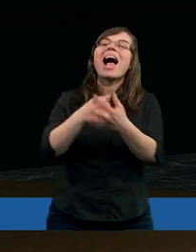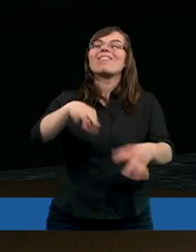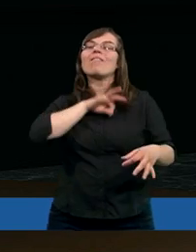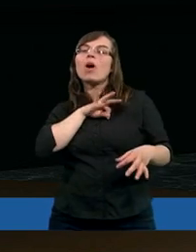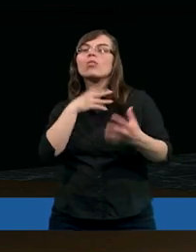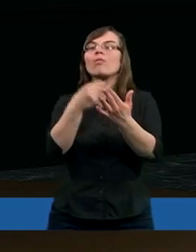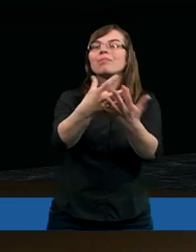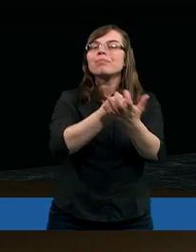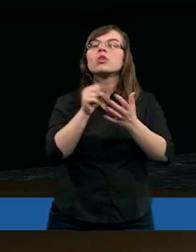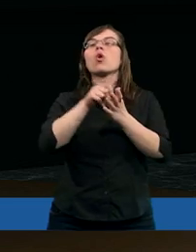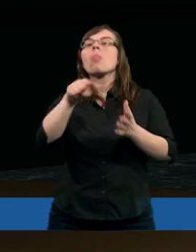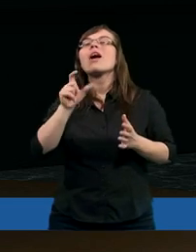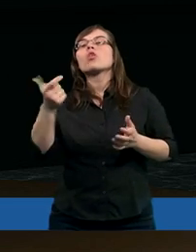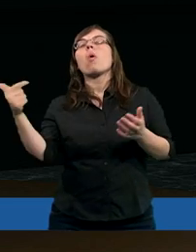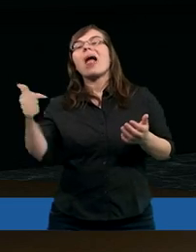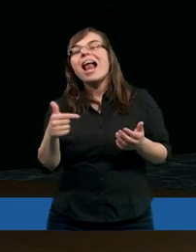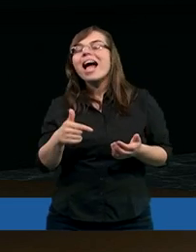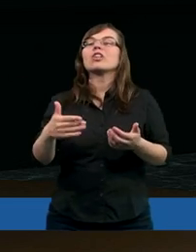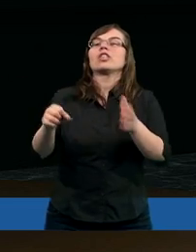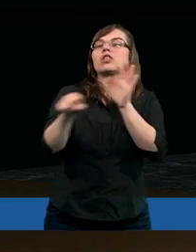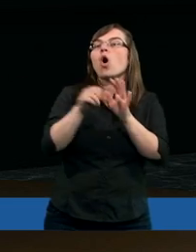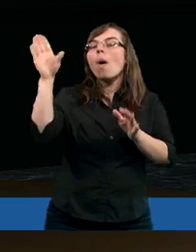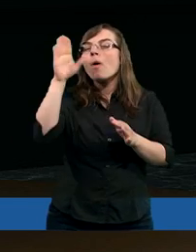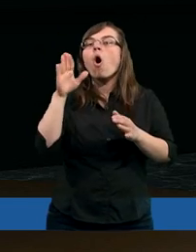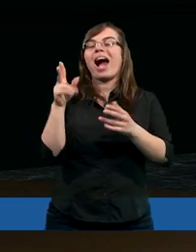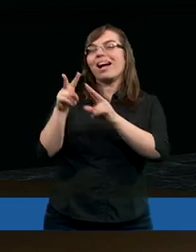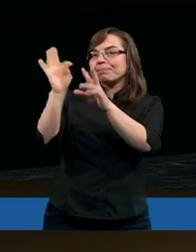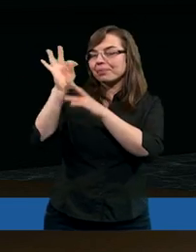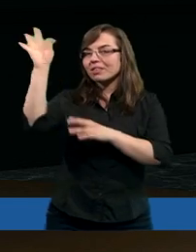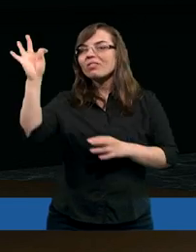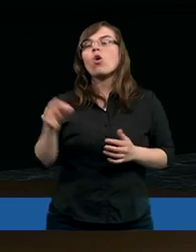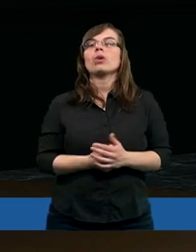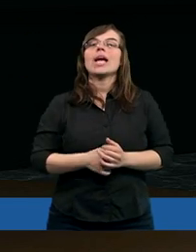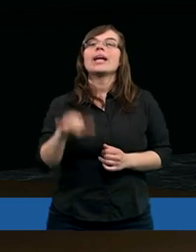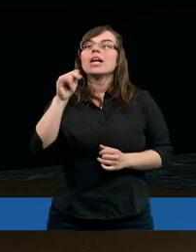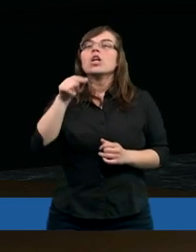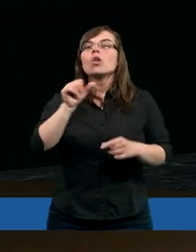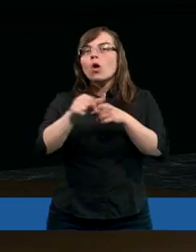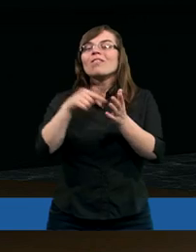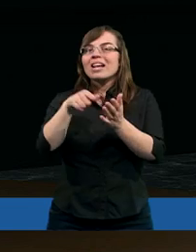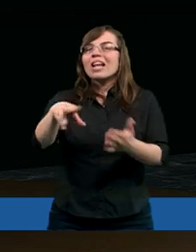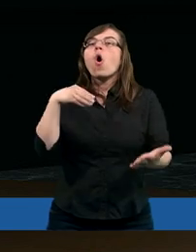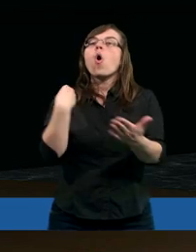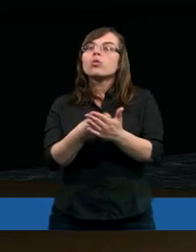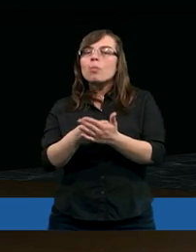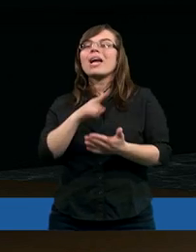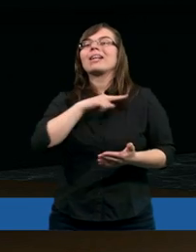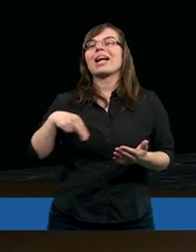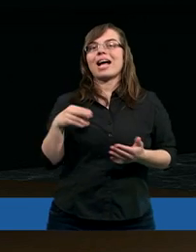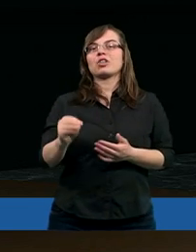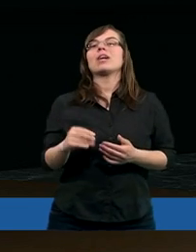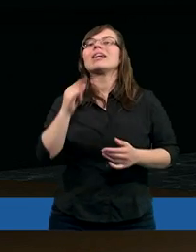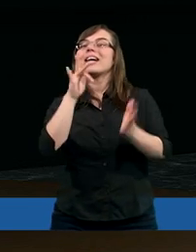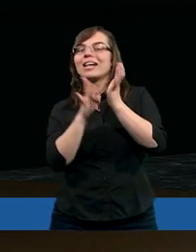czegoś, co już w sumie należało, czy należy do Boga tak naprawdę. I to jest to odkupienie właśnie, że